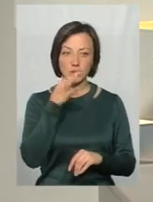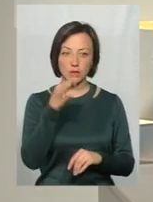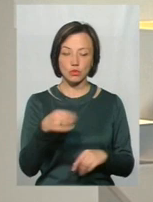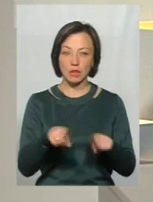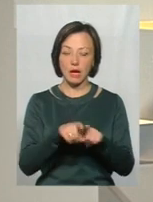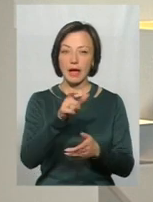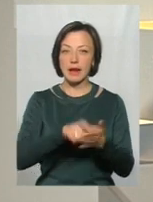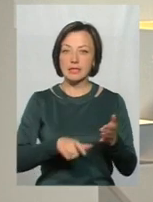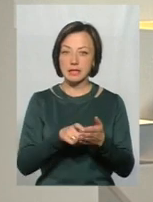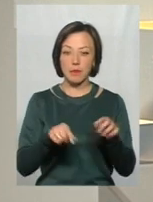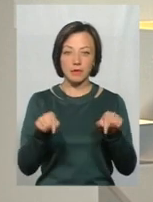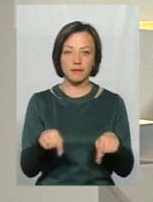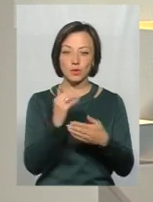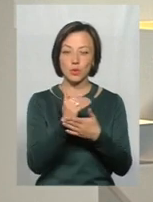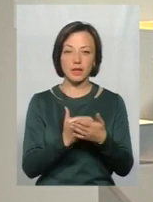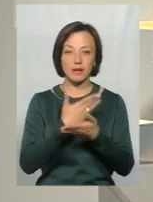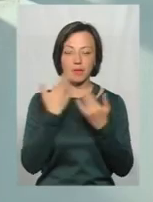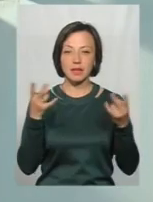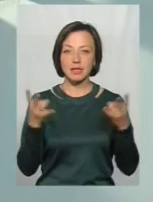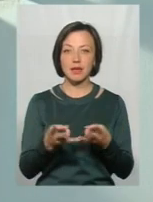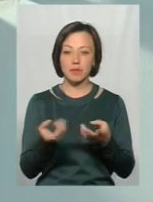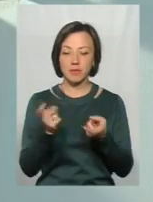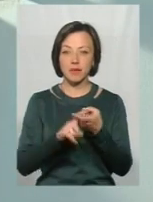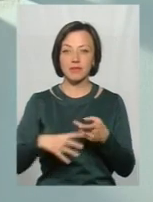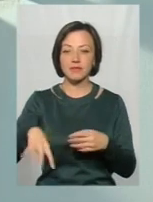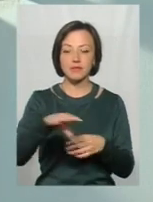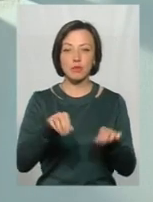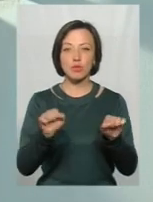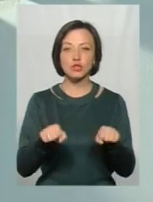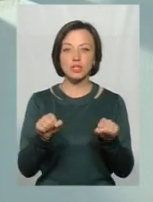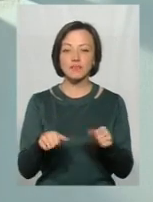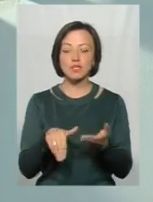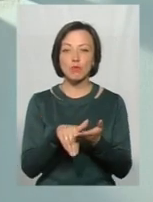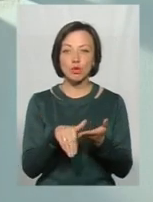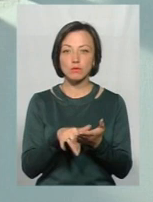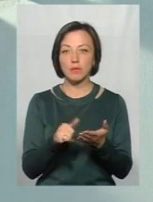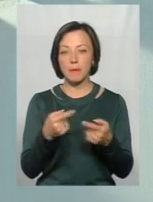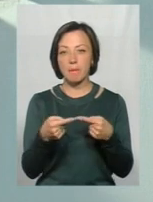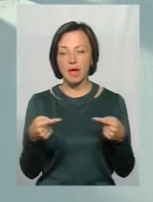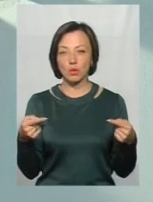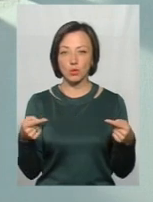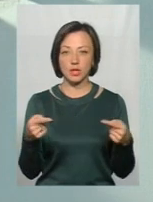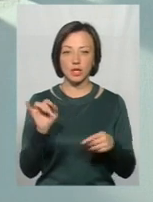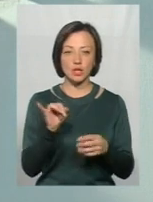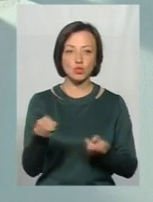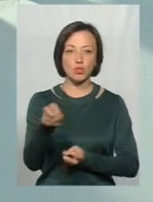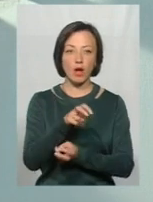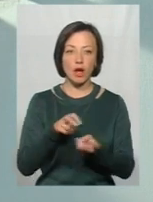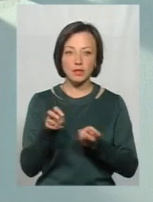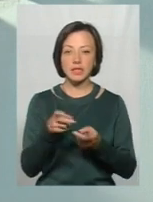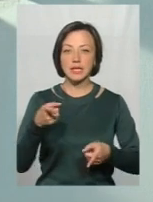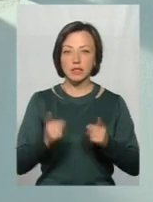рецептів тут немає. Тут треба підключати всі можливі способи і методи і шукати